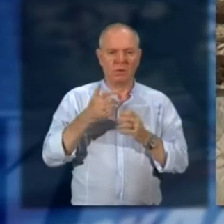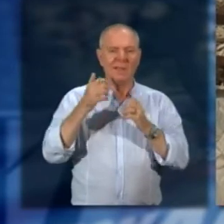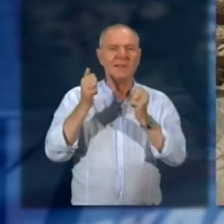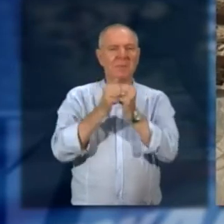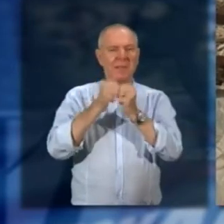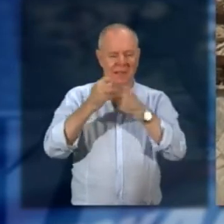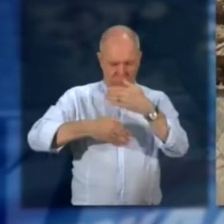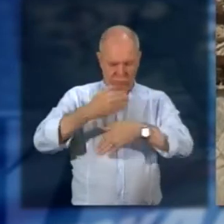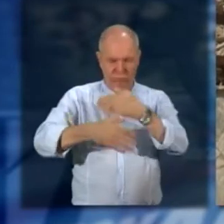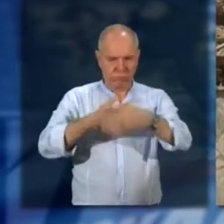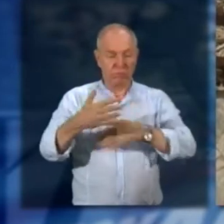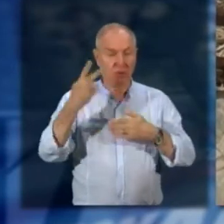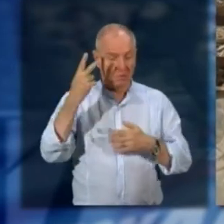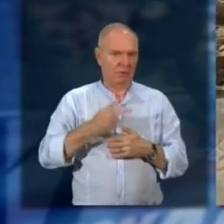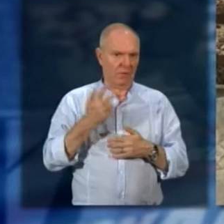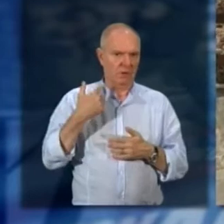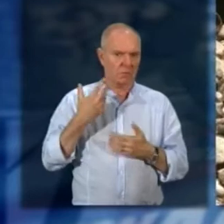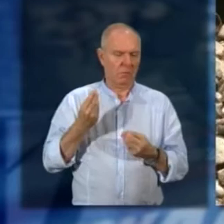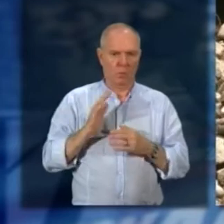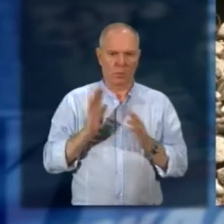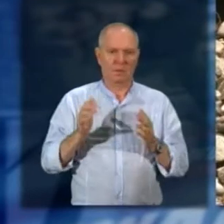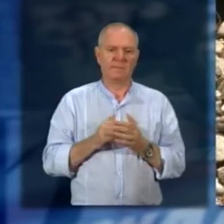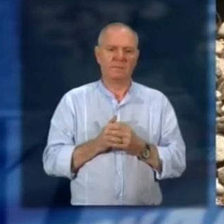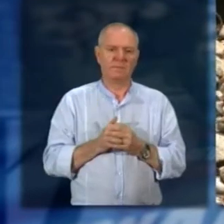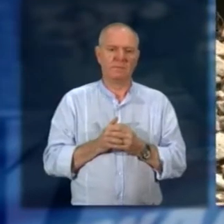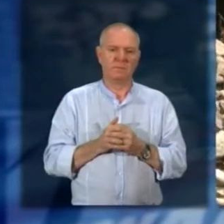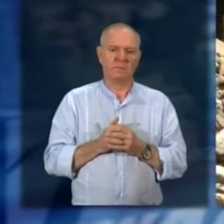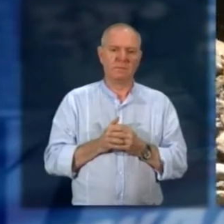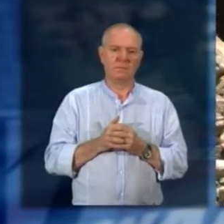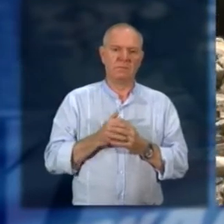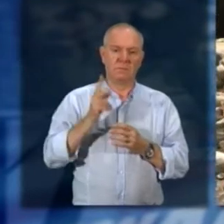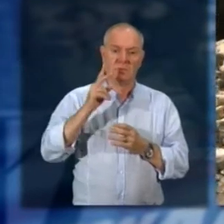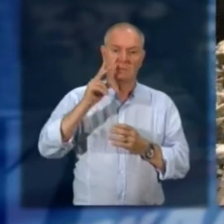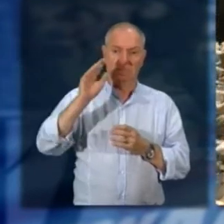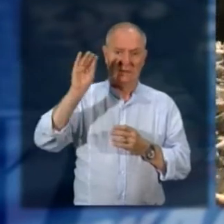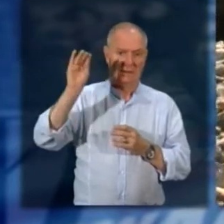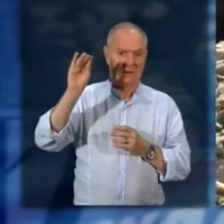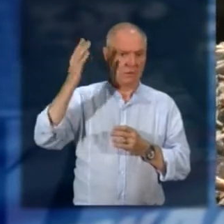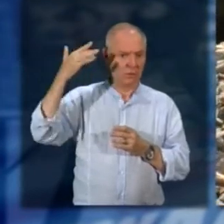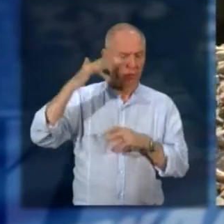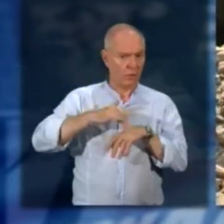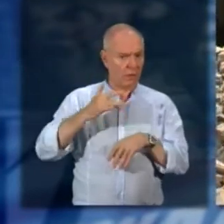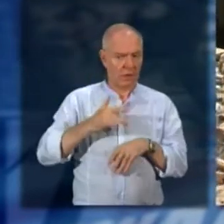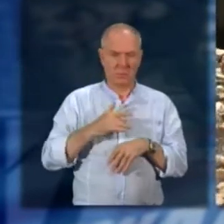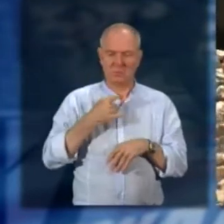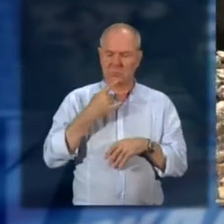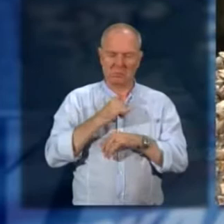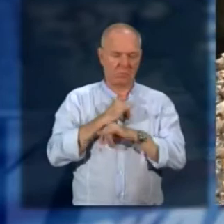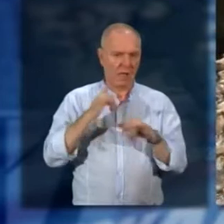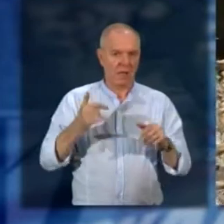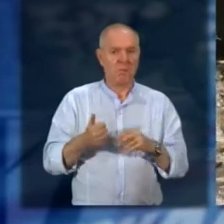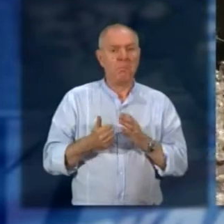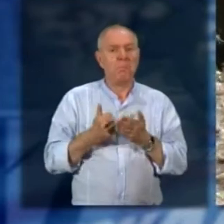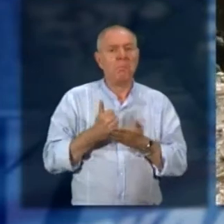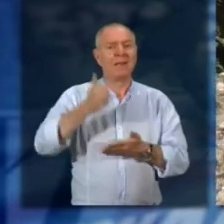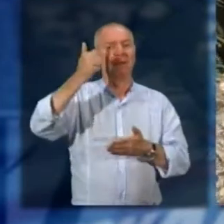rotolavano, ho avuto tantissima paura. Avete già richiesto l'intervento in altre circostanze? È la prima volta e prego